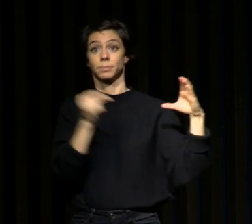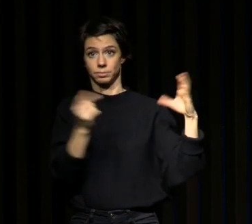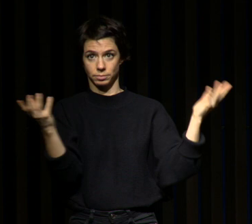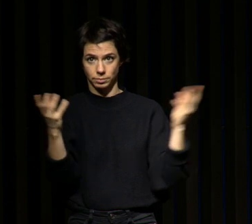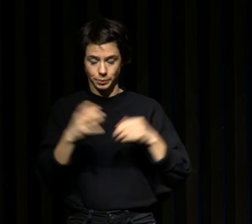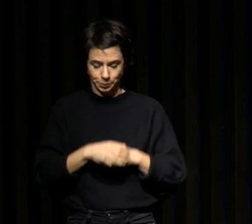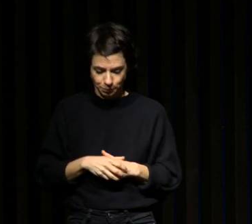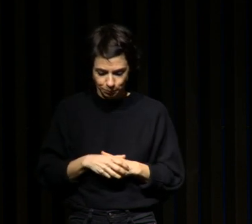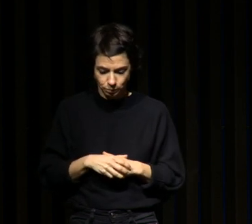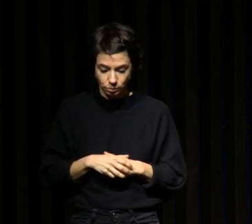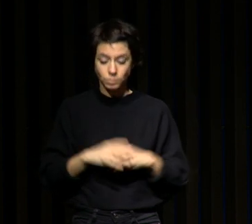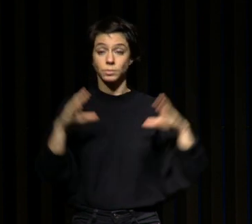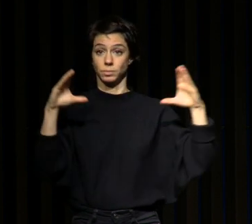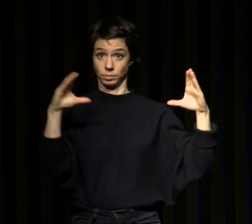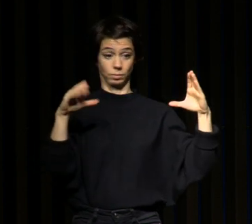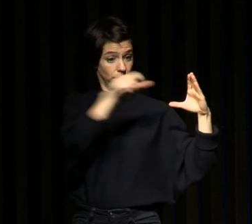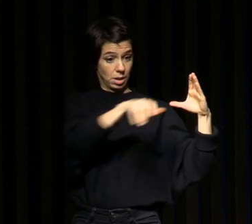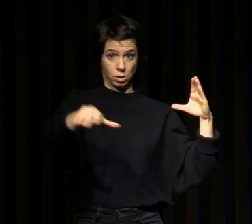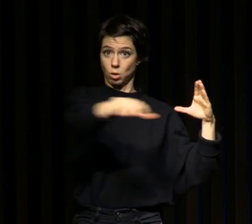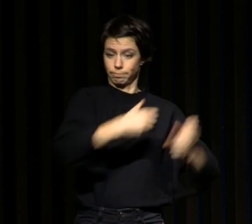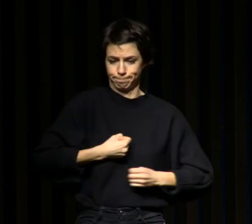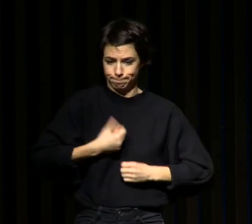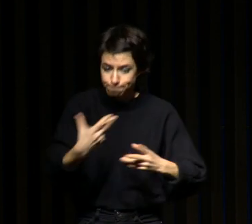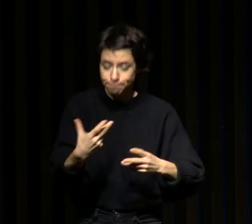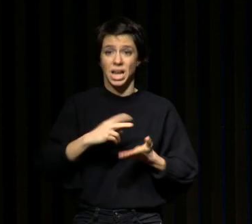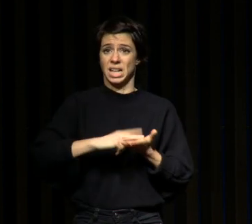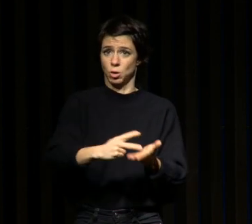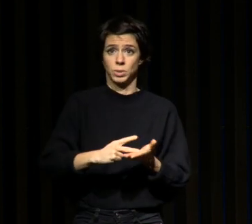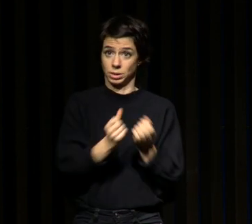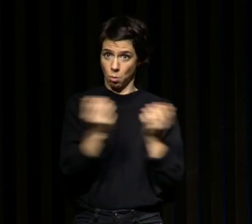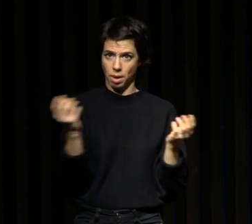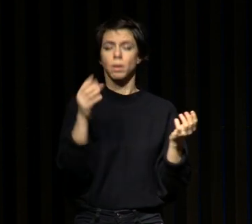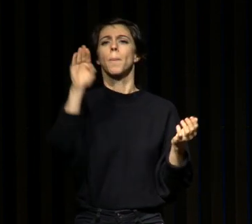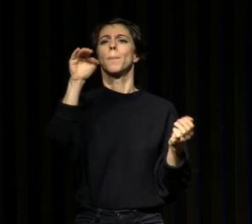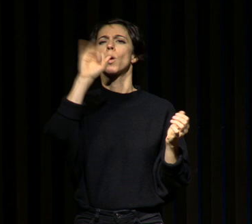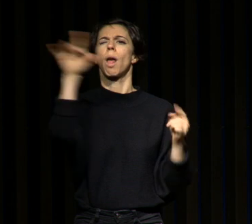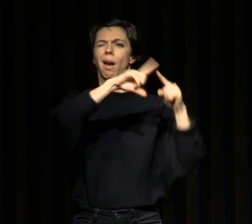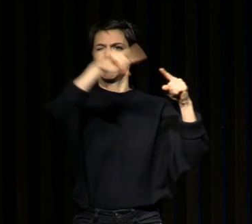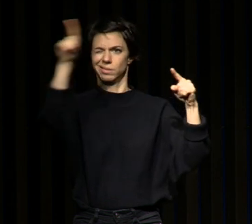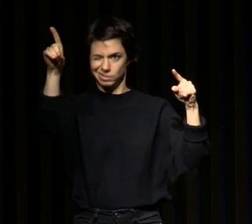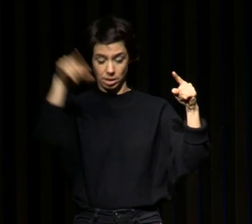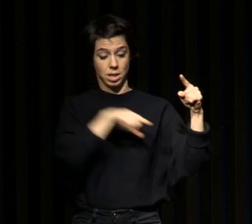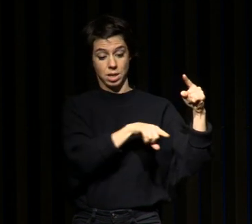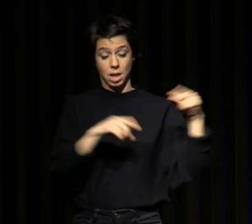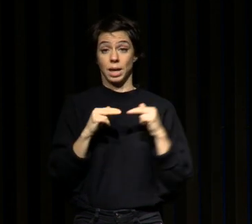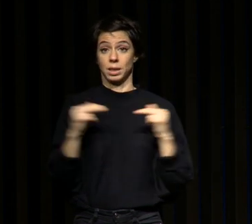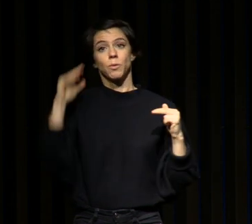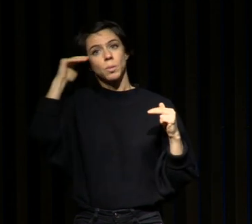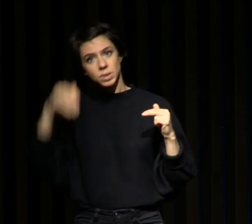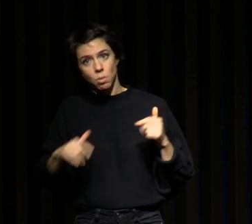le niveau de plainte d'insomnie des français c'est la courbe bleu clair en haut et en bas elle vous montre le niveau d'anxiété et de dépression